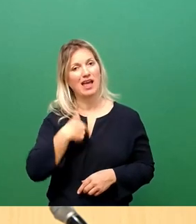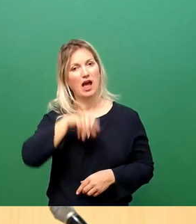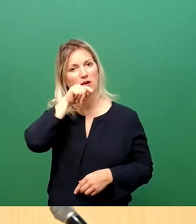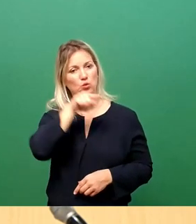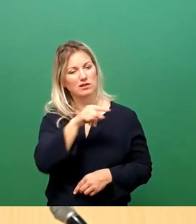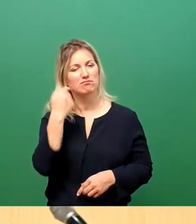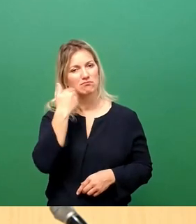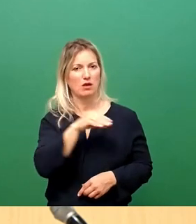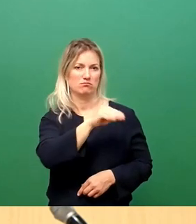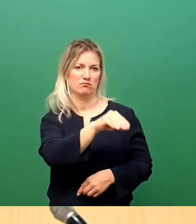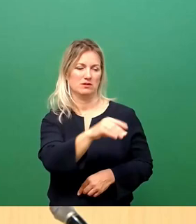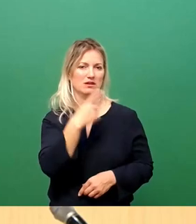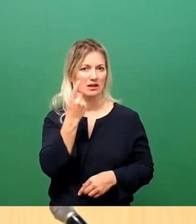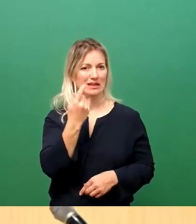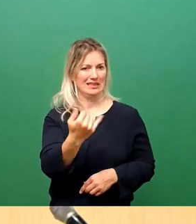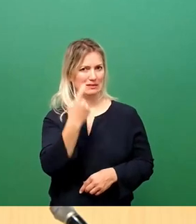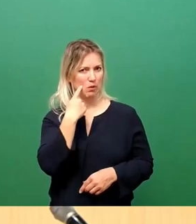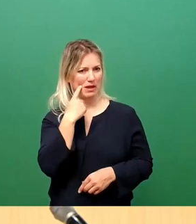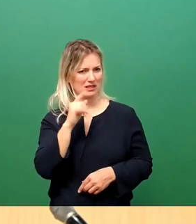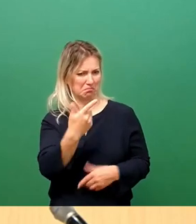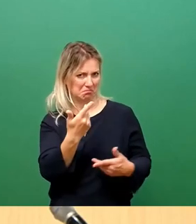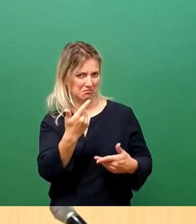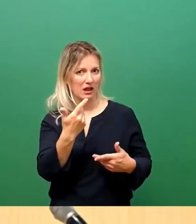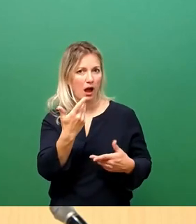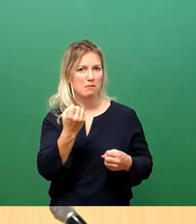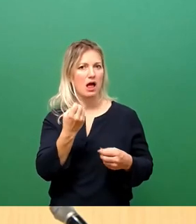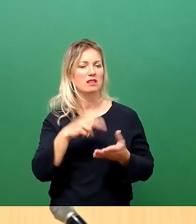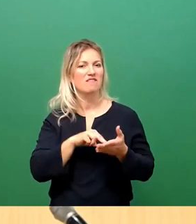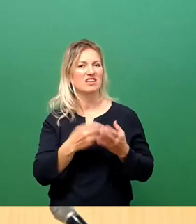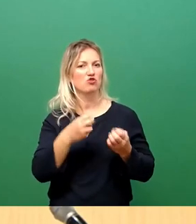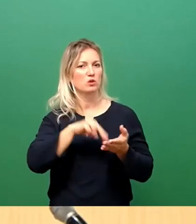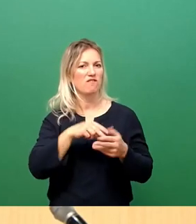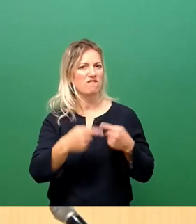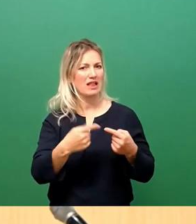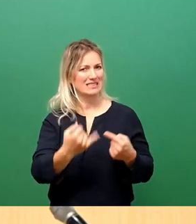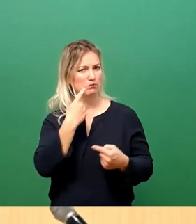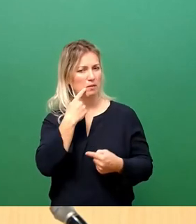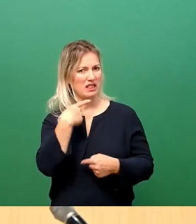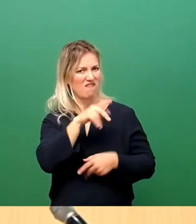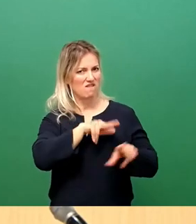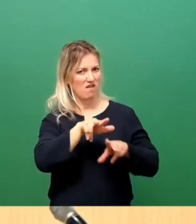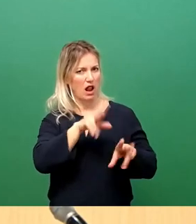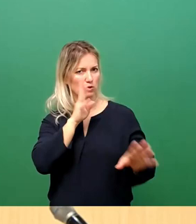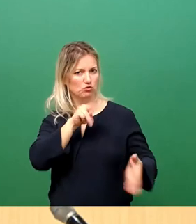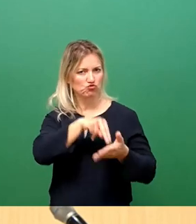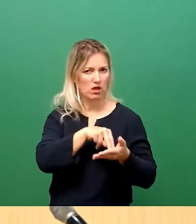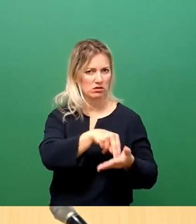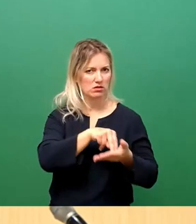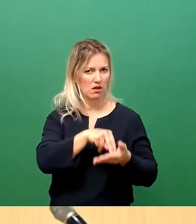Verwaltung zum derzeitigen Stand des Planfeststellungsverfahrens auch Stellung zu nehmen. Weil ich glaube, das würde dieser Debatte auch gut tun.